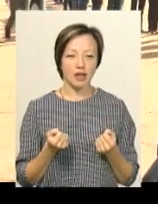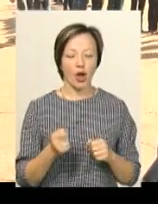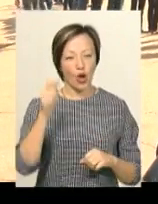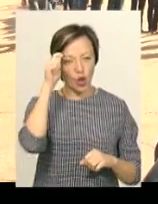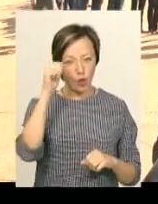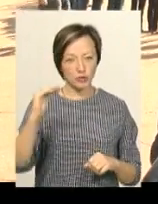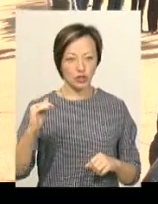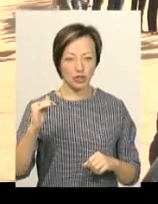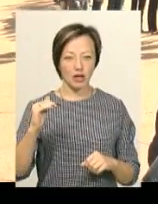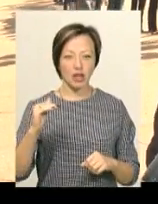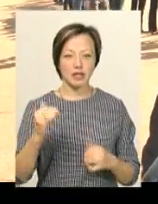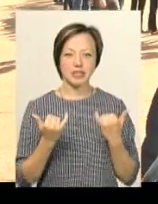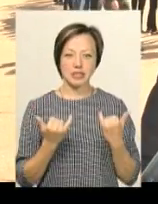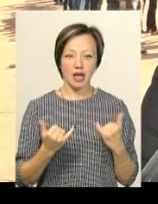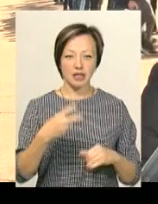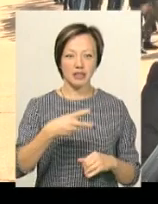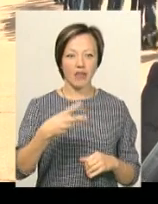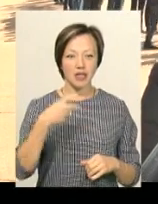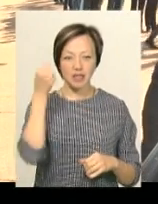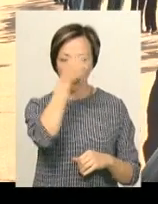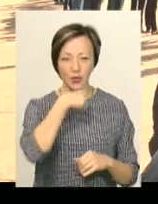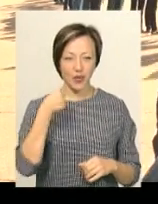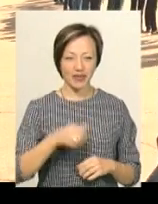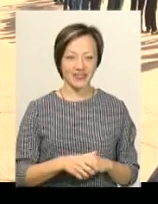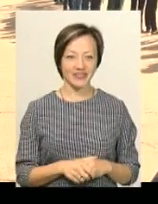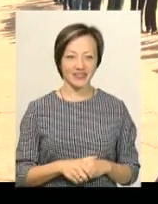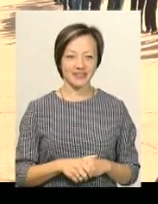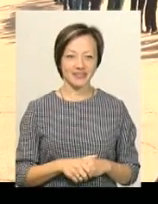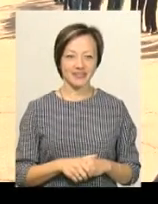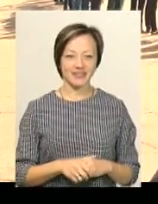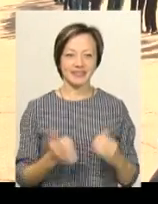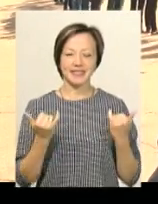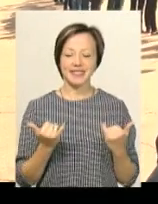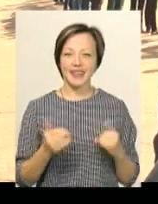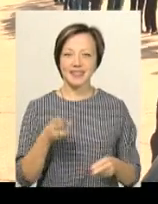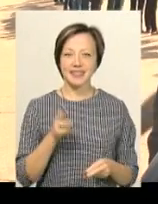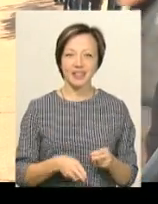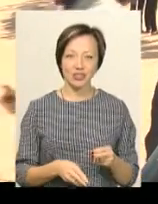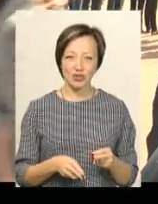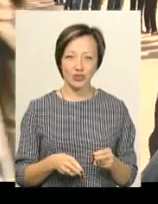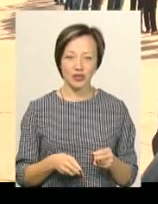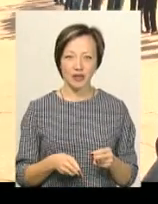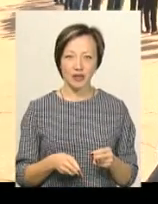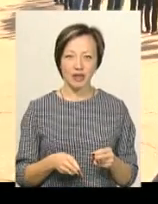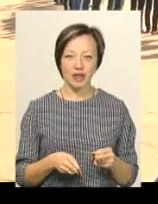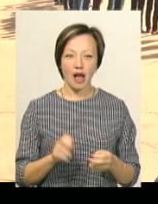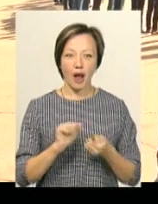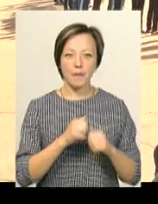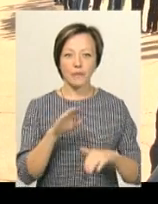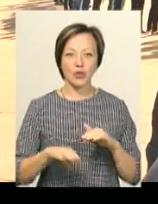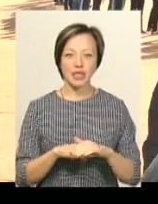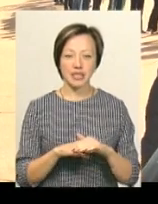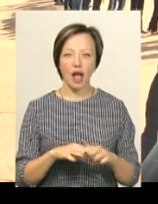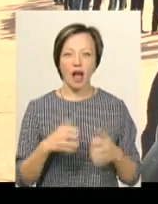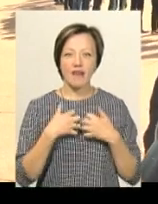хлопчика, якому вже зараз 20 років. Він зараз закінчує вже Кам'янець-Подільський